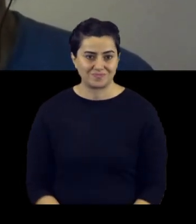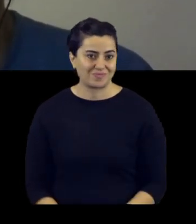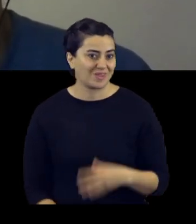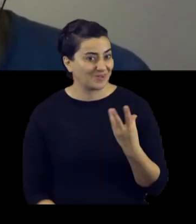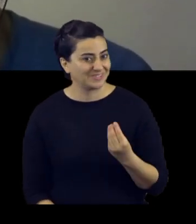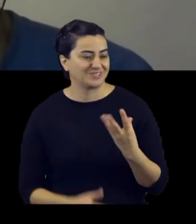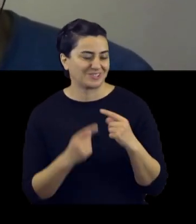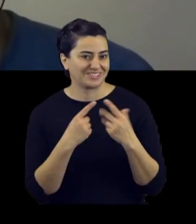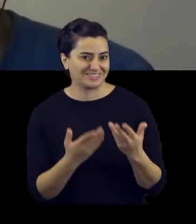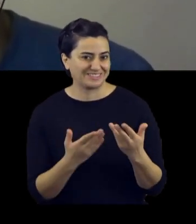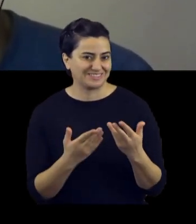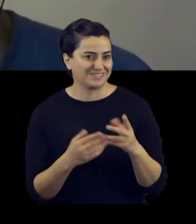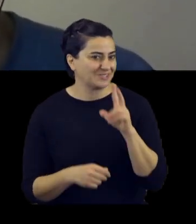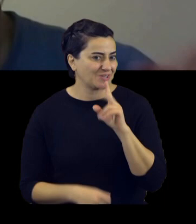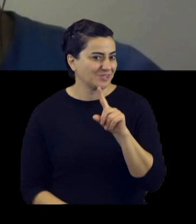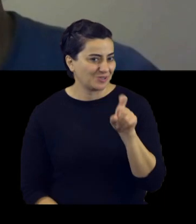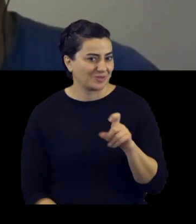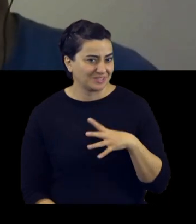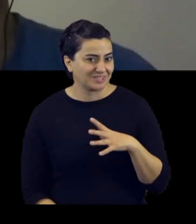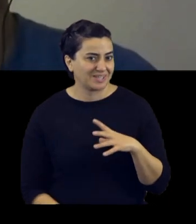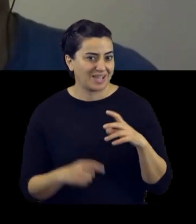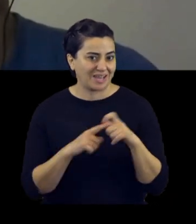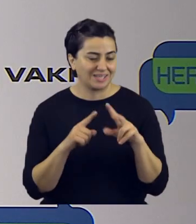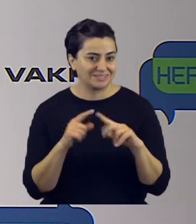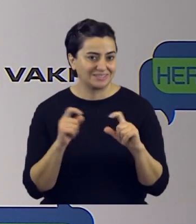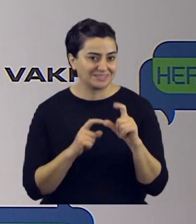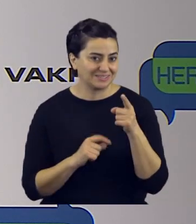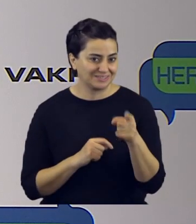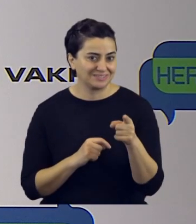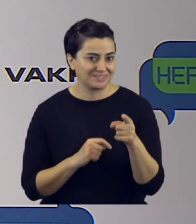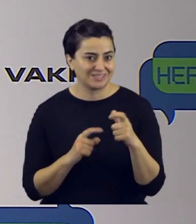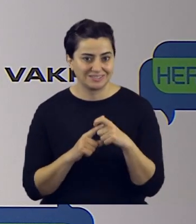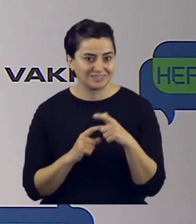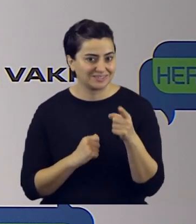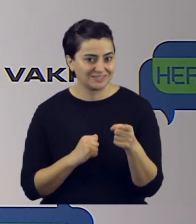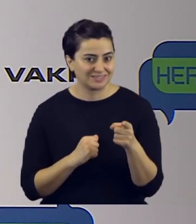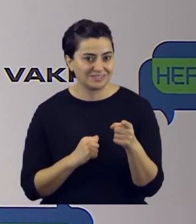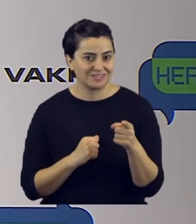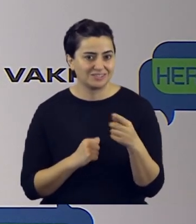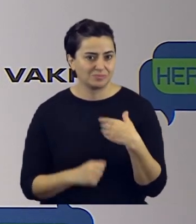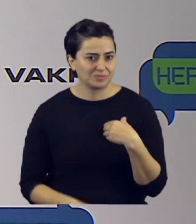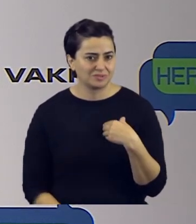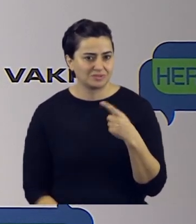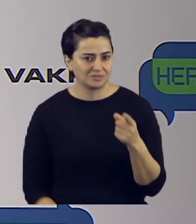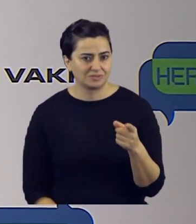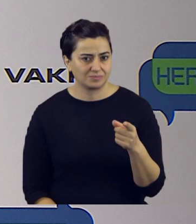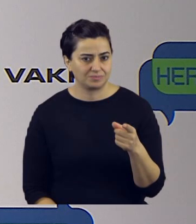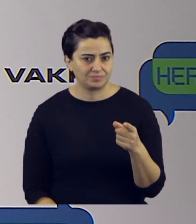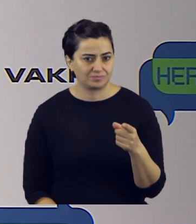Umarız öyle olur. Çok teşekkür ediyorum. Ve son olarak Enis Getmez'e dönüyorum. Enis, biz seni